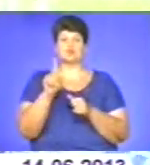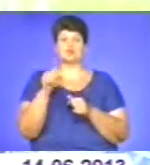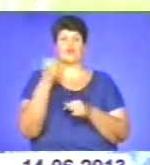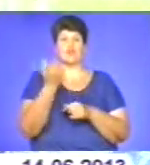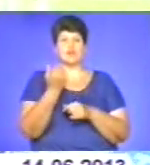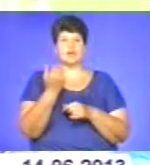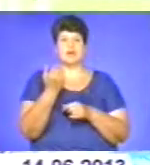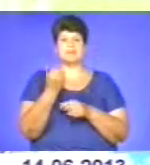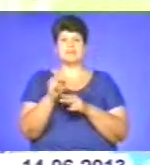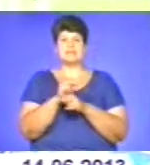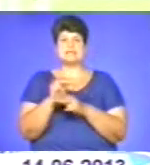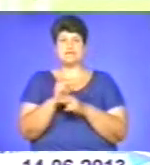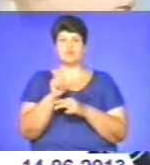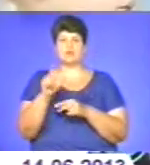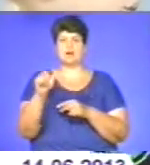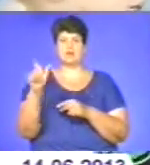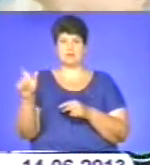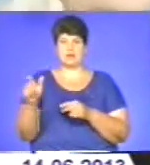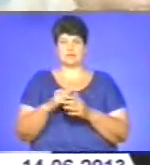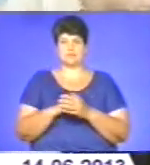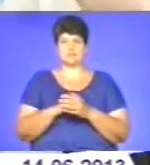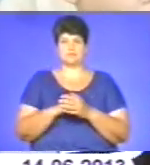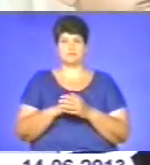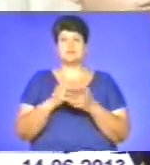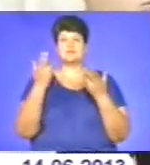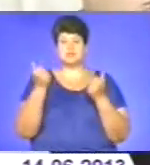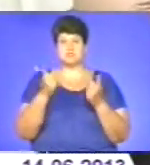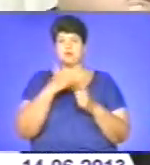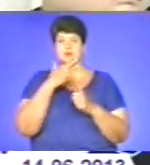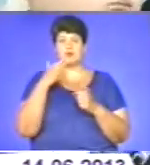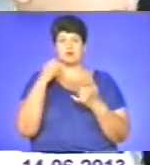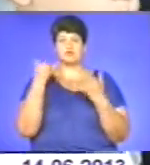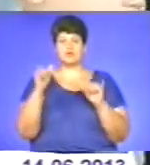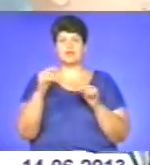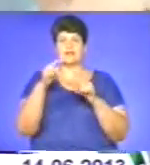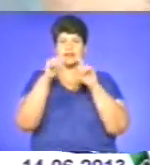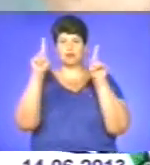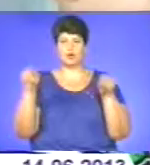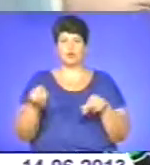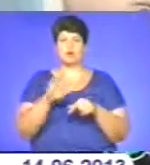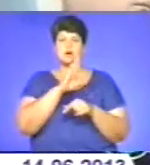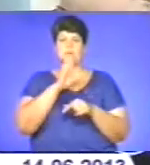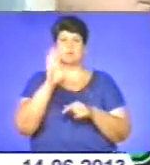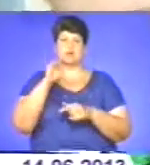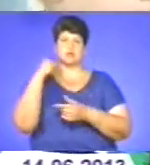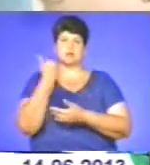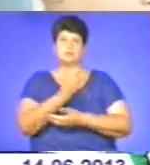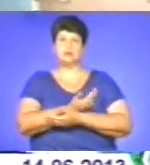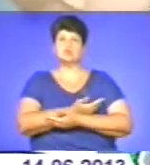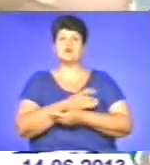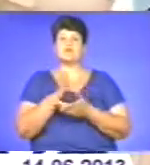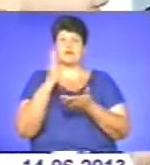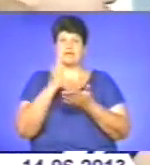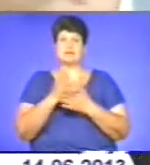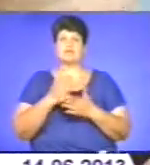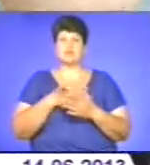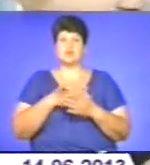зцілювала людей. Ну, звичайно, є дуже багато чудотворних ікон Божої Матери. Одна з них прибуває зараз в нашому храмі.